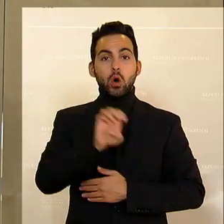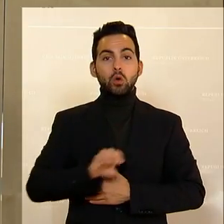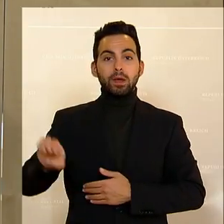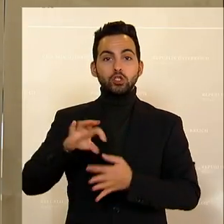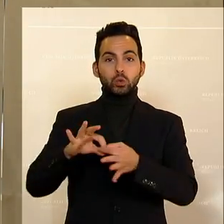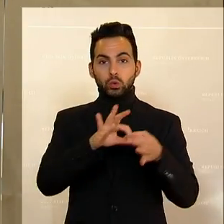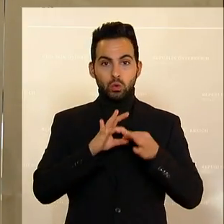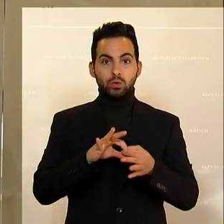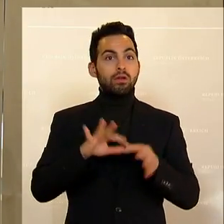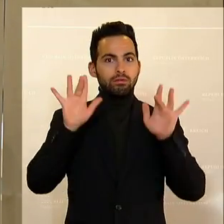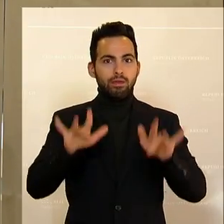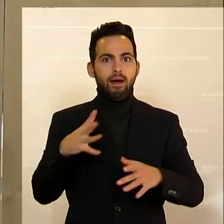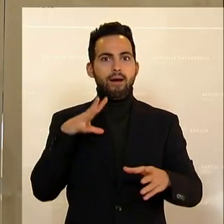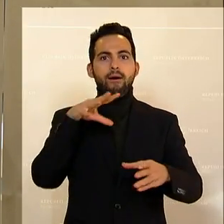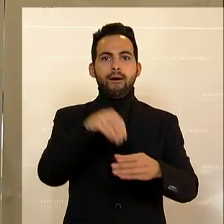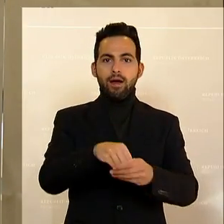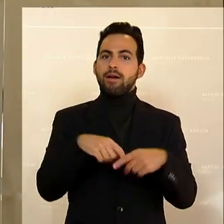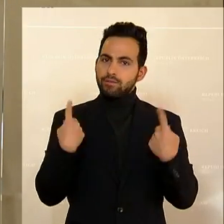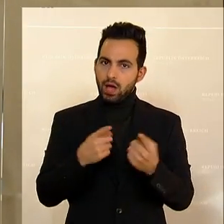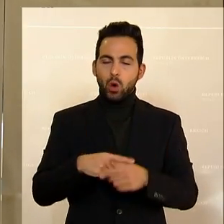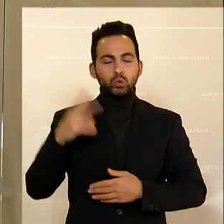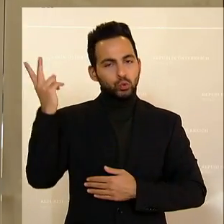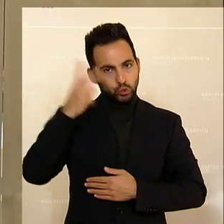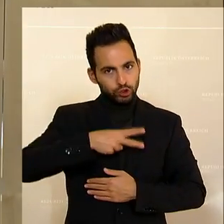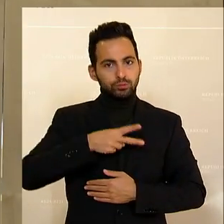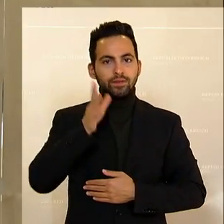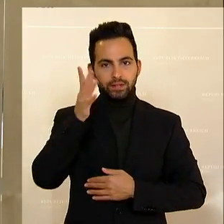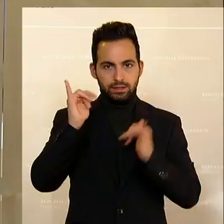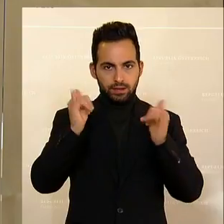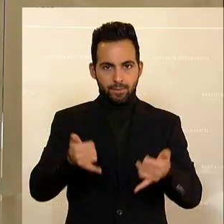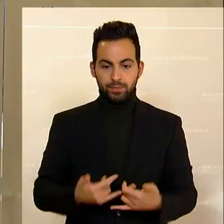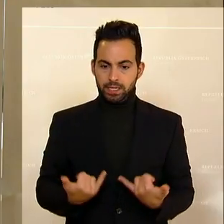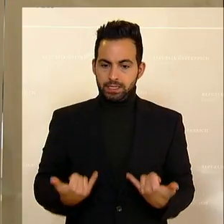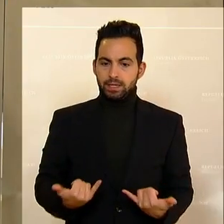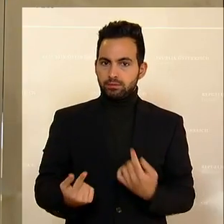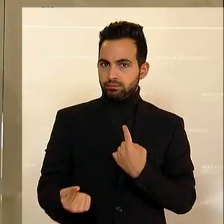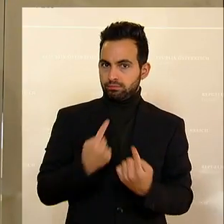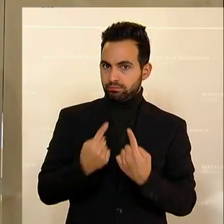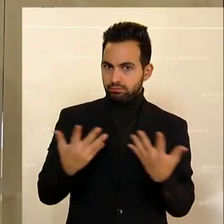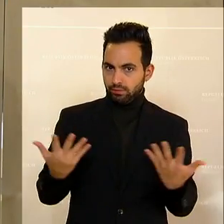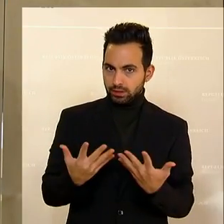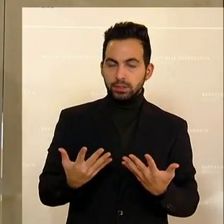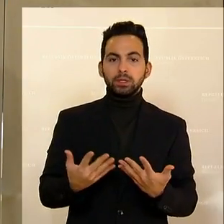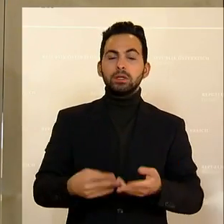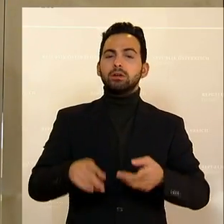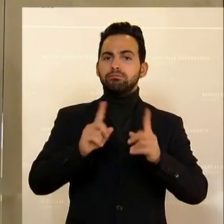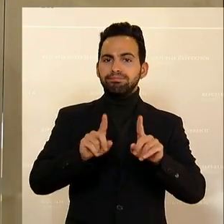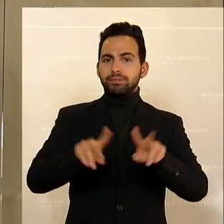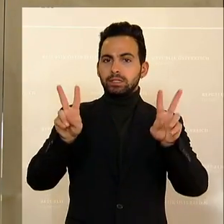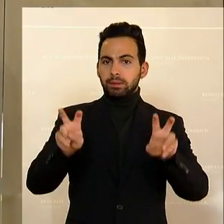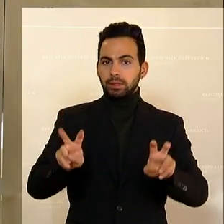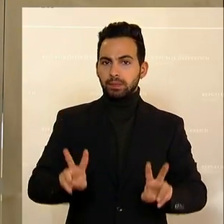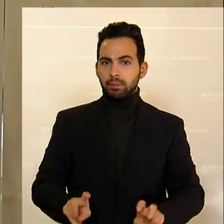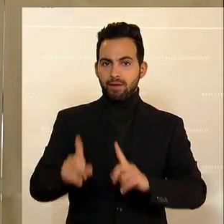angekommen. Und wir werden dem auch die Zustimmung geben. Wir haben jetzt die Thematik, dass wir alle Themen des